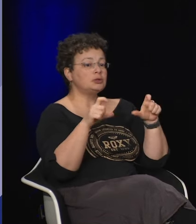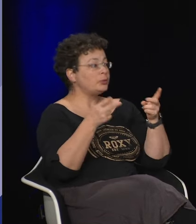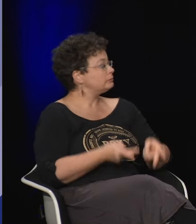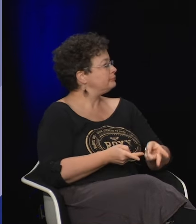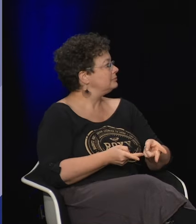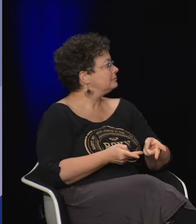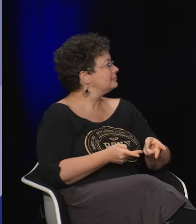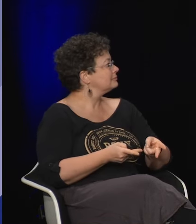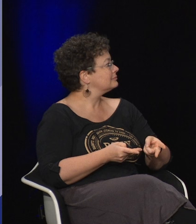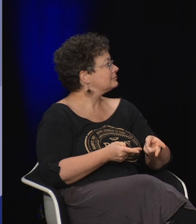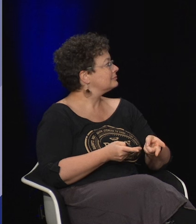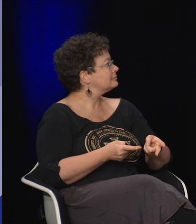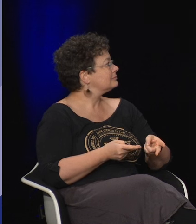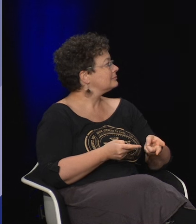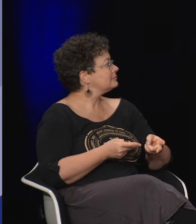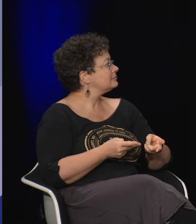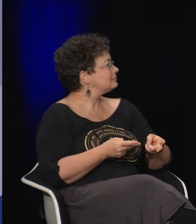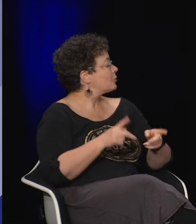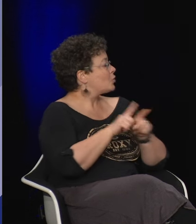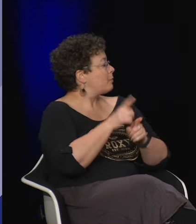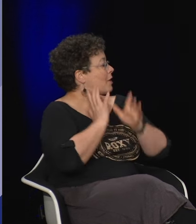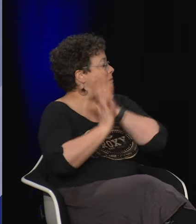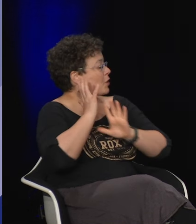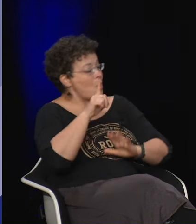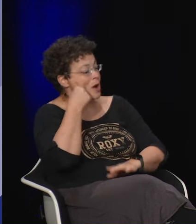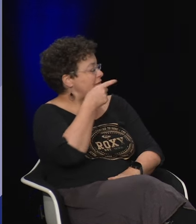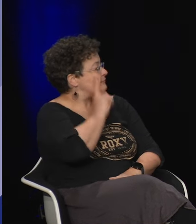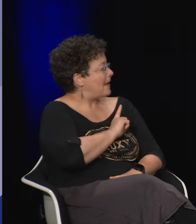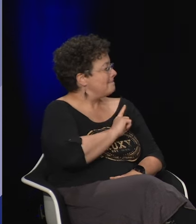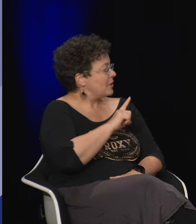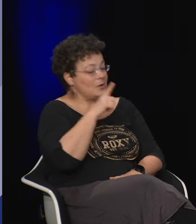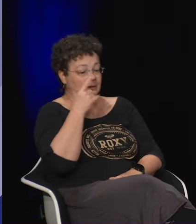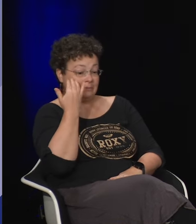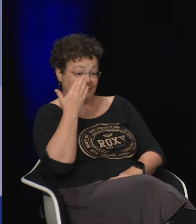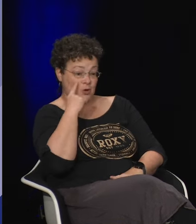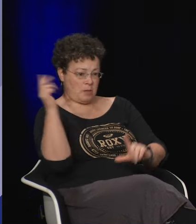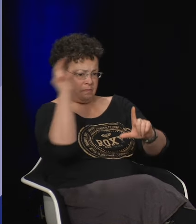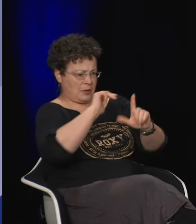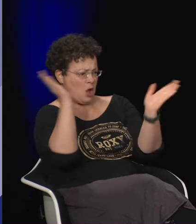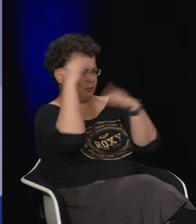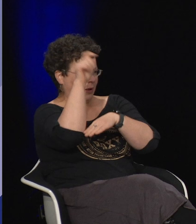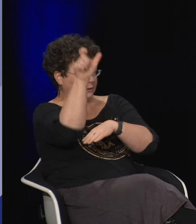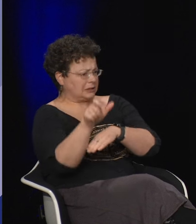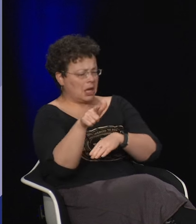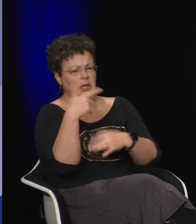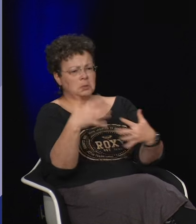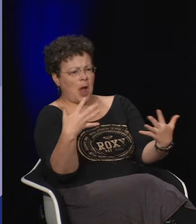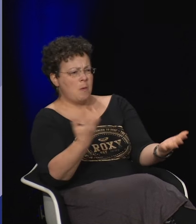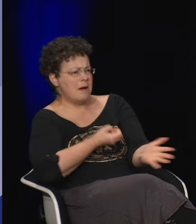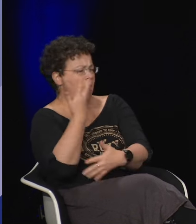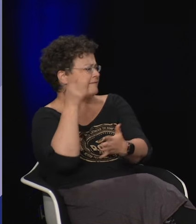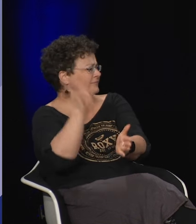c'est pas de l'art mais c'est du loisir et ça dévalorise beaucoup la production de la personne un peu comme si l'homme